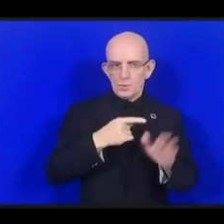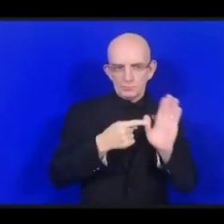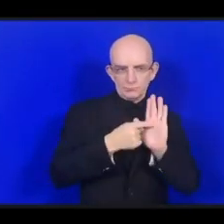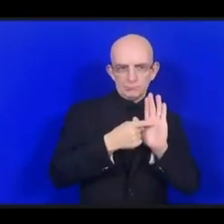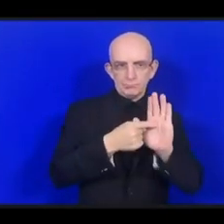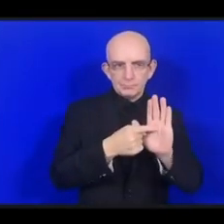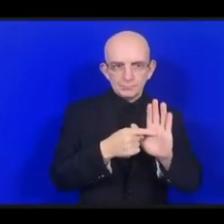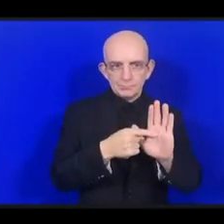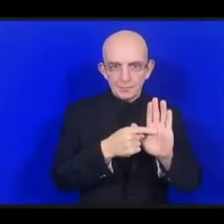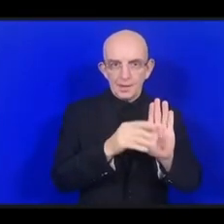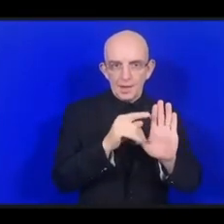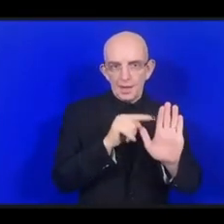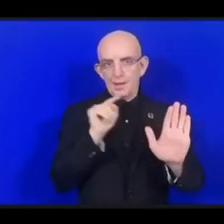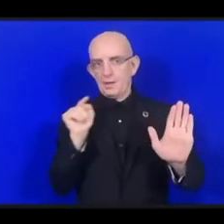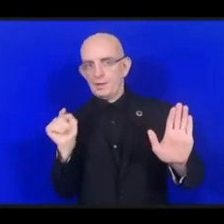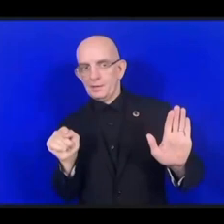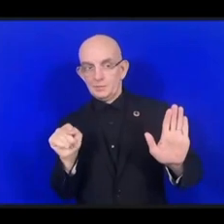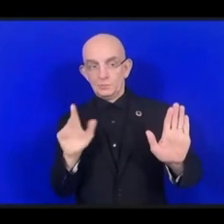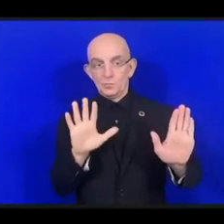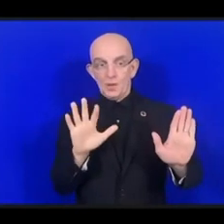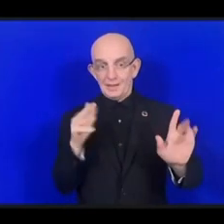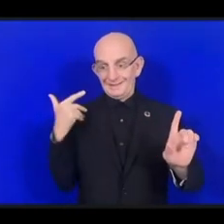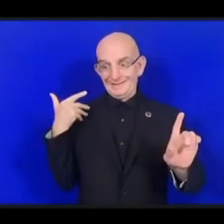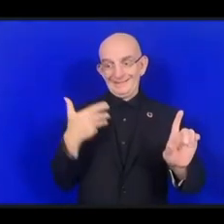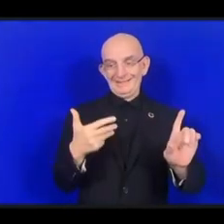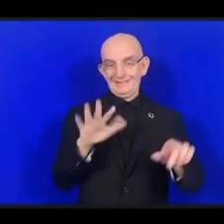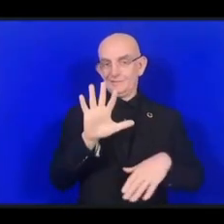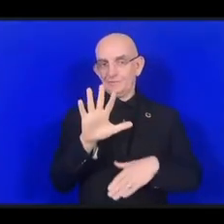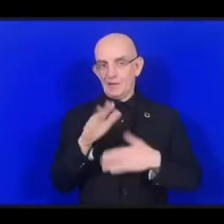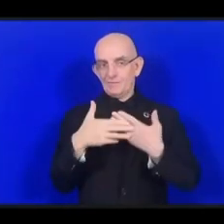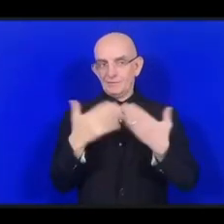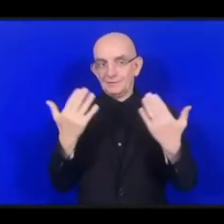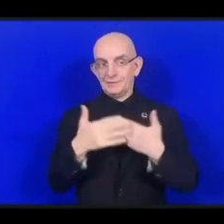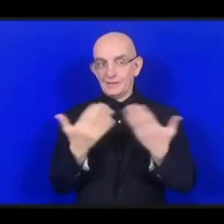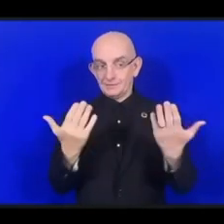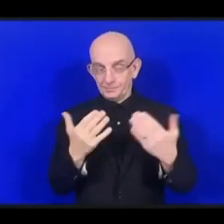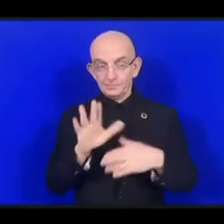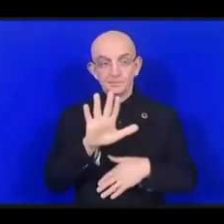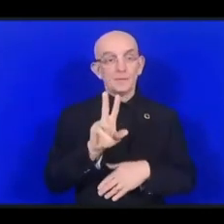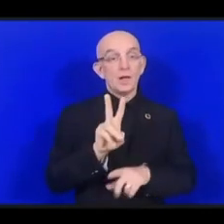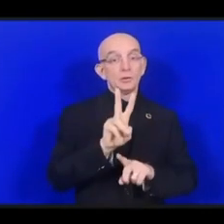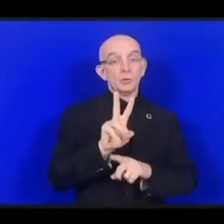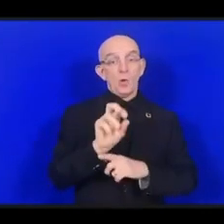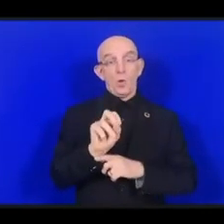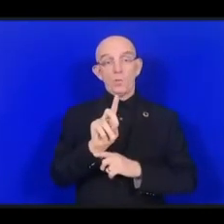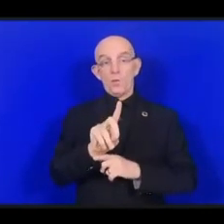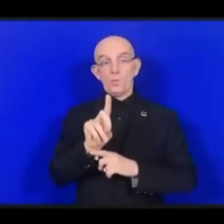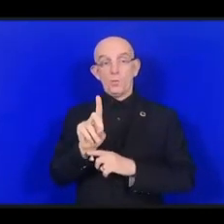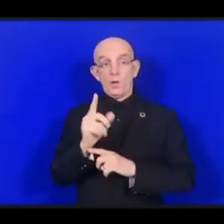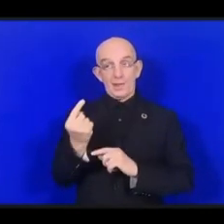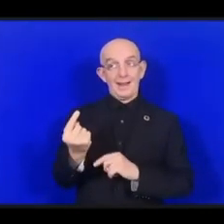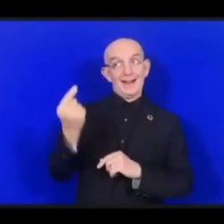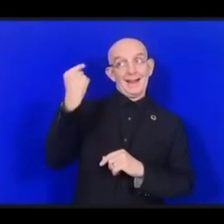2011 году ООН назвала интернет главным инструментом